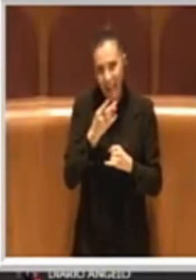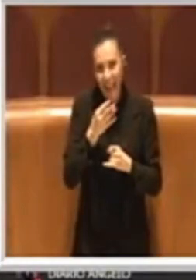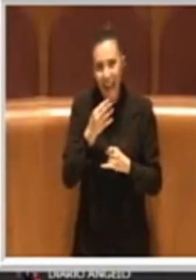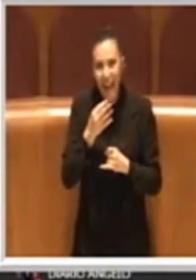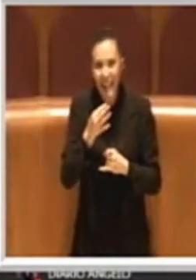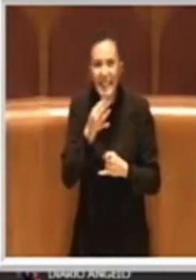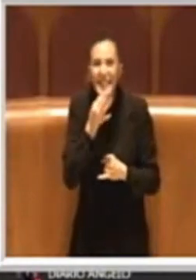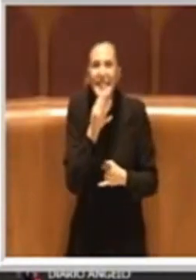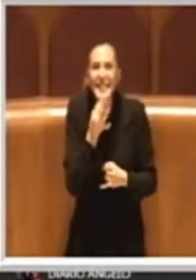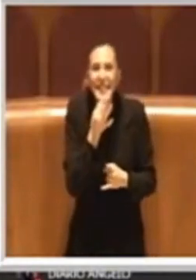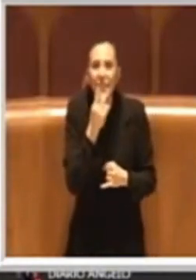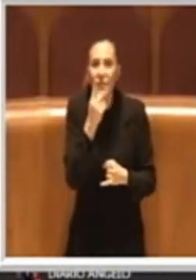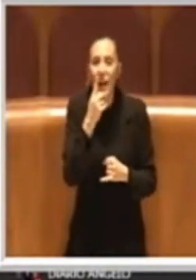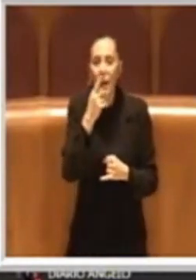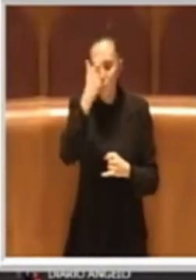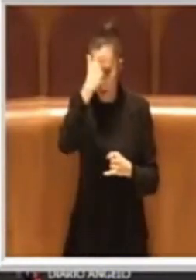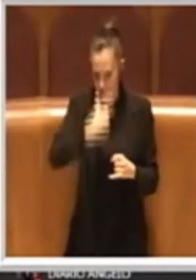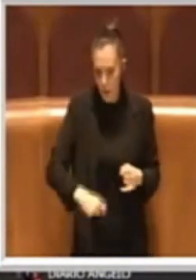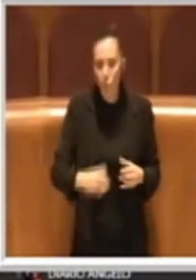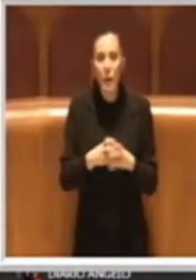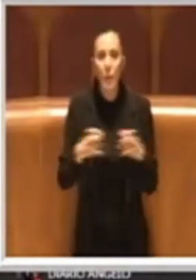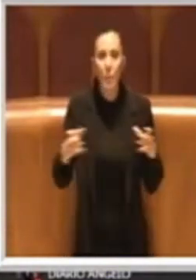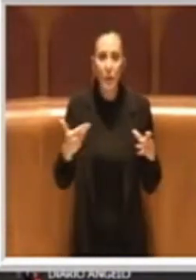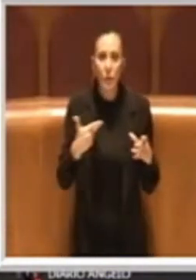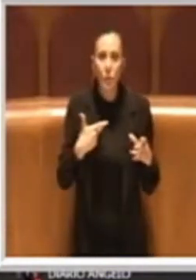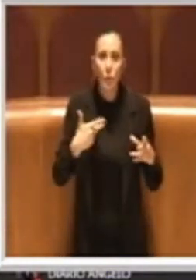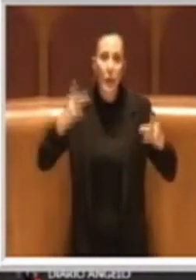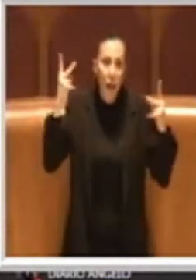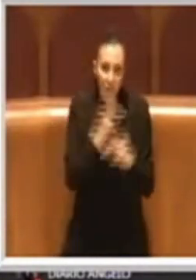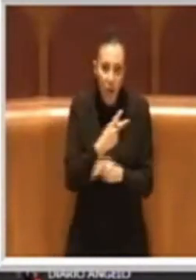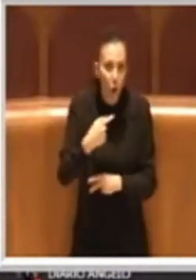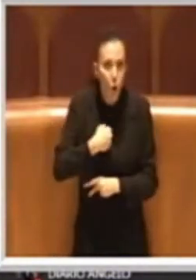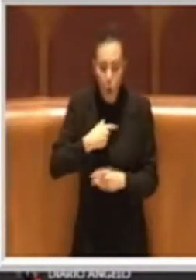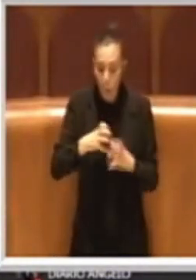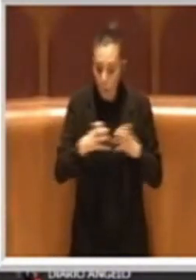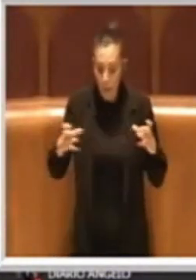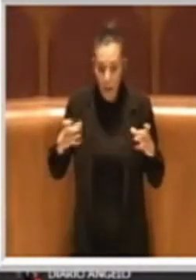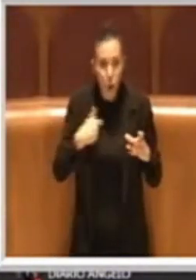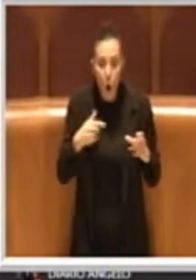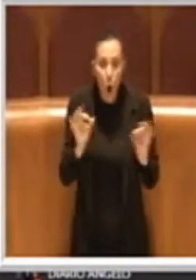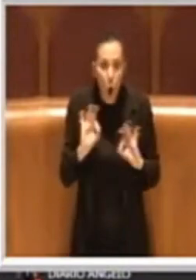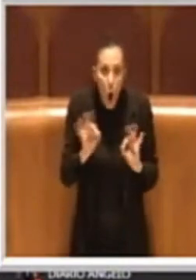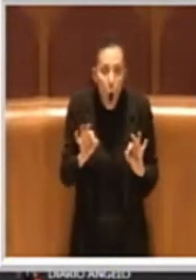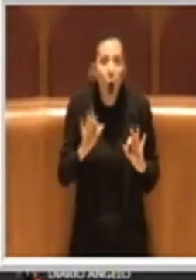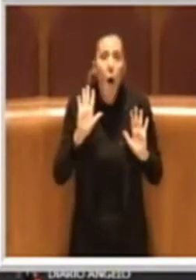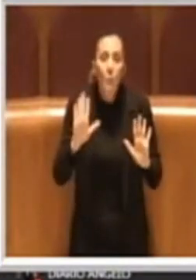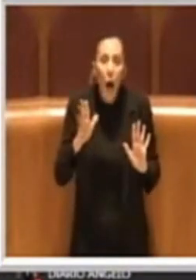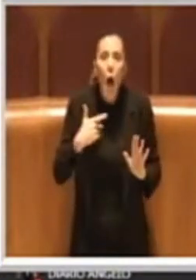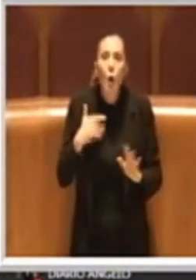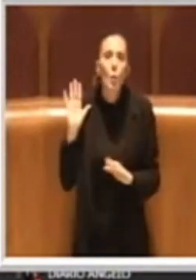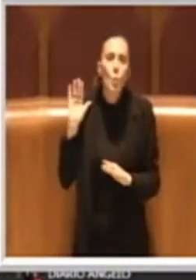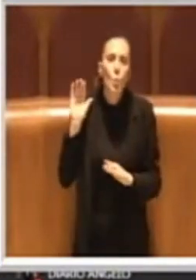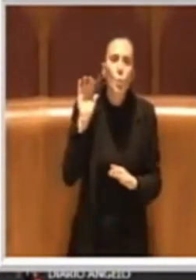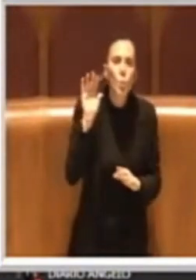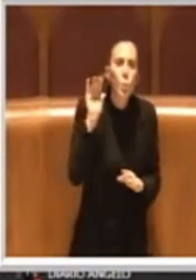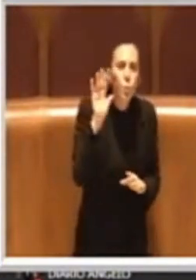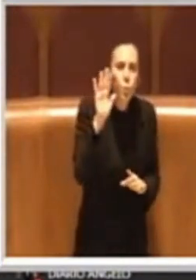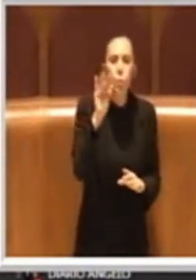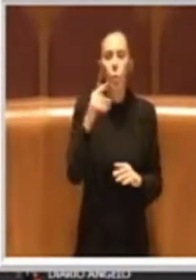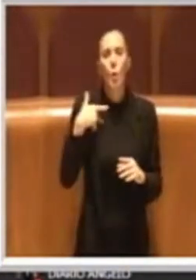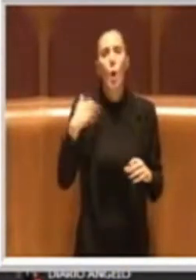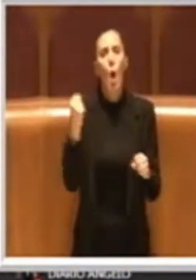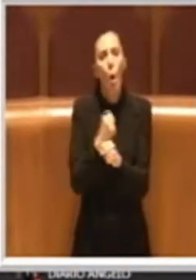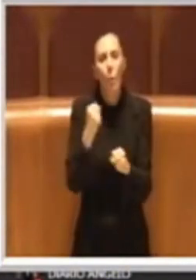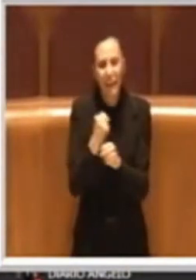neanche io sono un imprenditore, ma dialogo tutti i giorni, da anni, con operatori che si trovano in grande